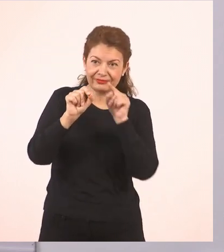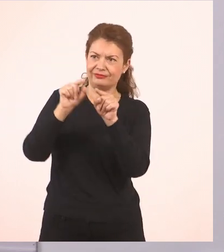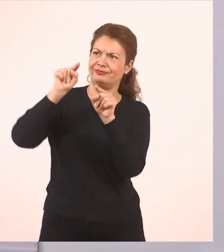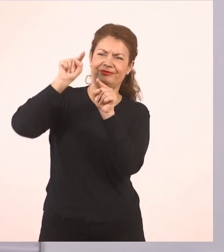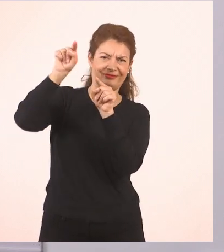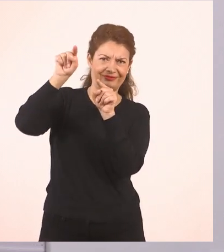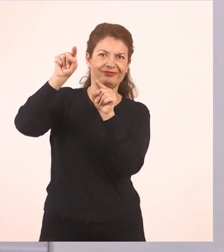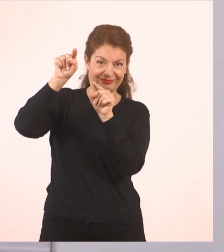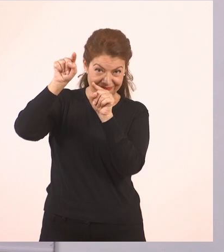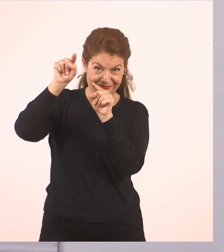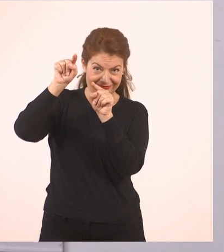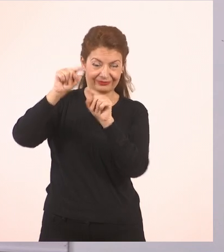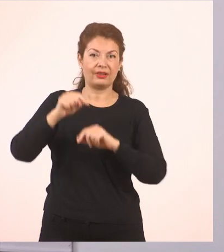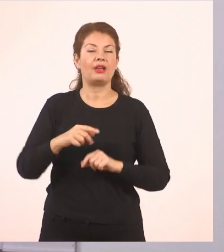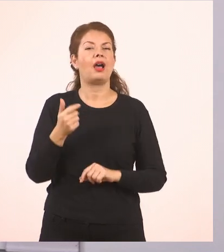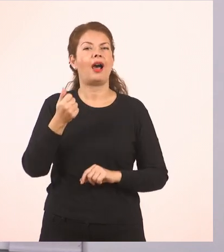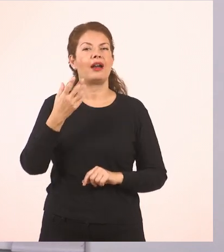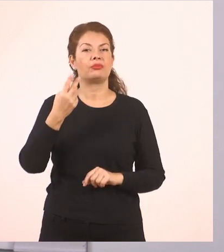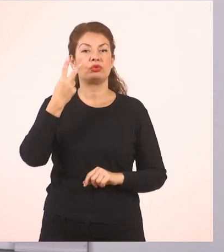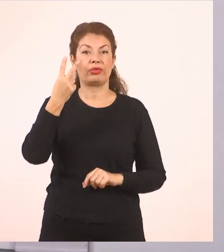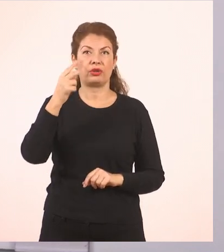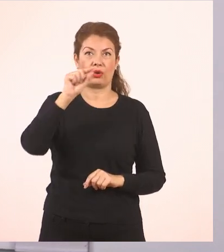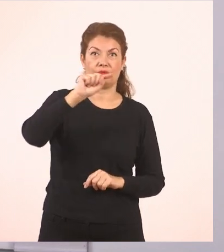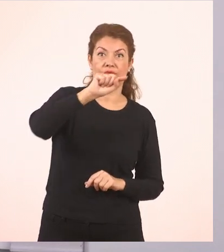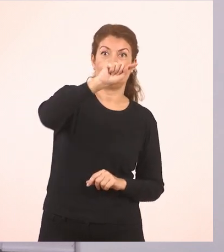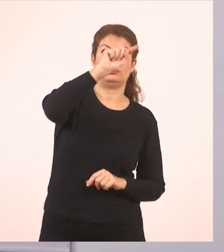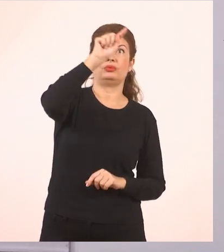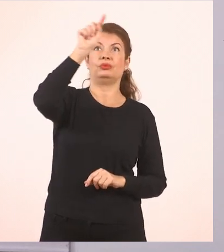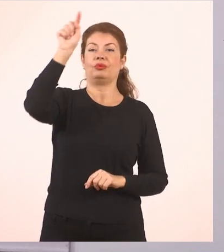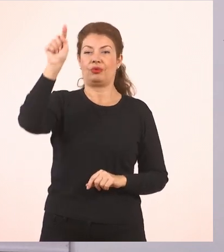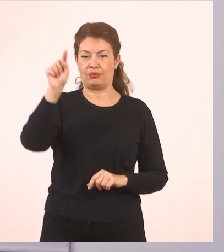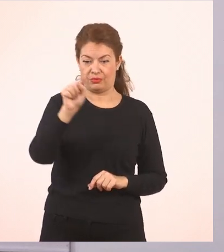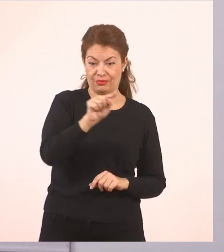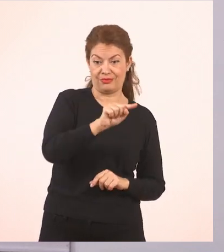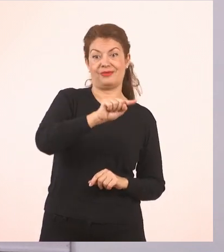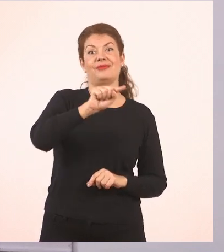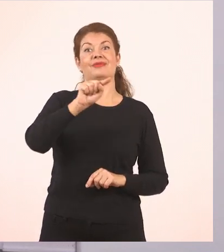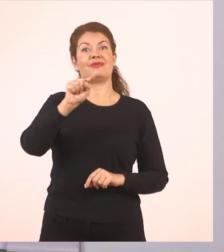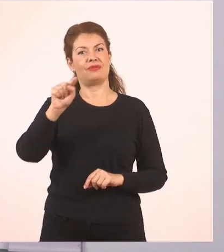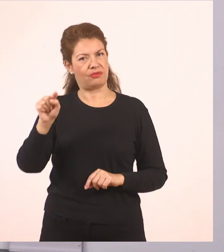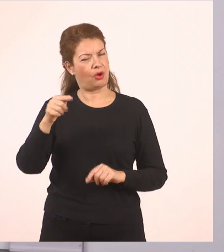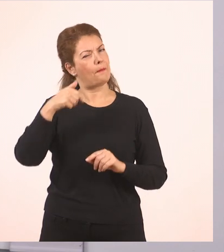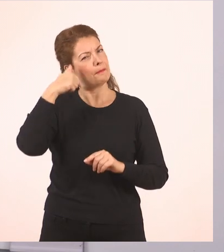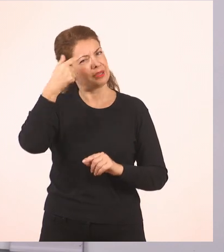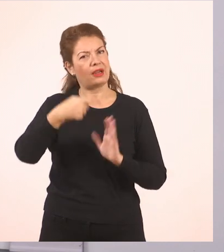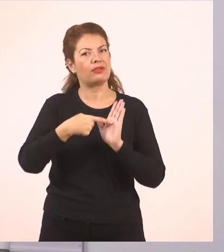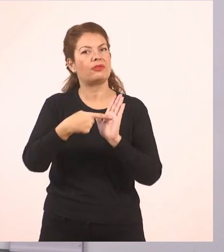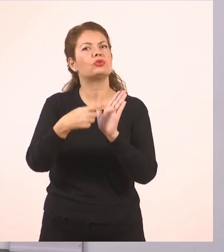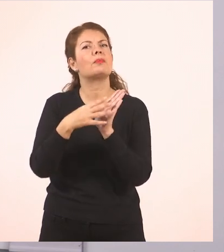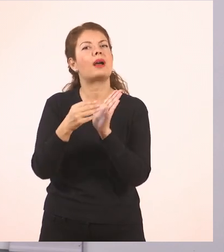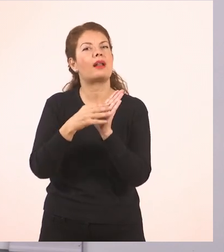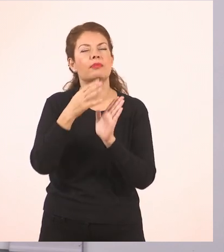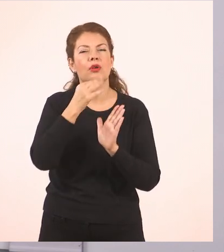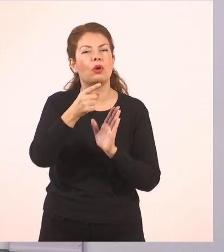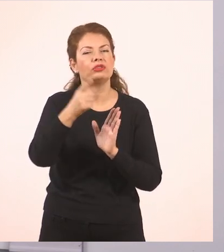Ξεκινώ να φτιάχνω το σύμβολο του αριθμού 2. Θα πούμε μετά τον τρόπο και τι φορά γραφείς για να τα κρατήσεις καλά στο